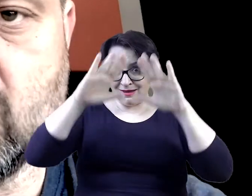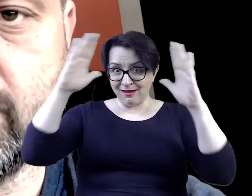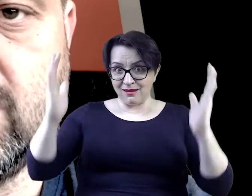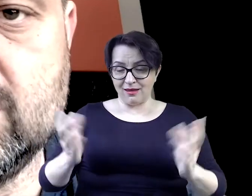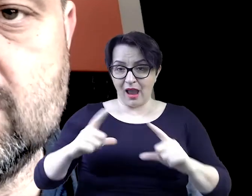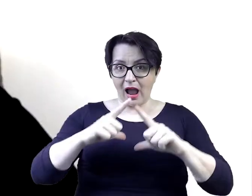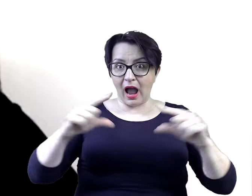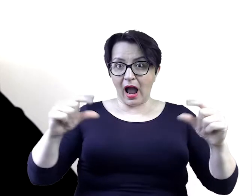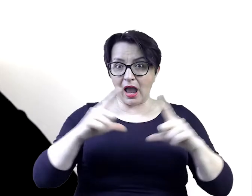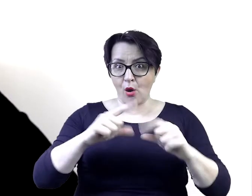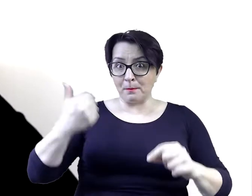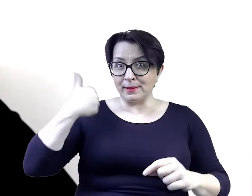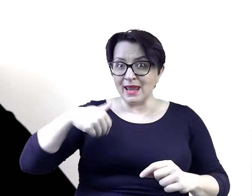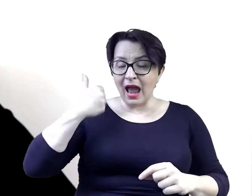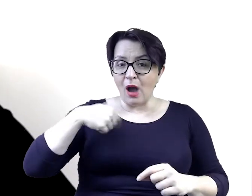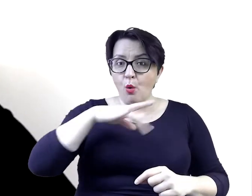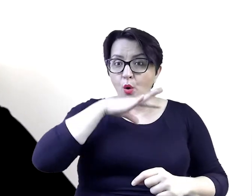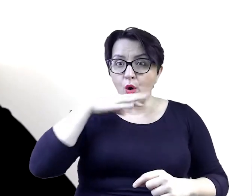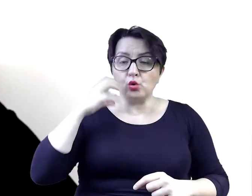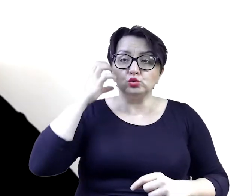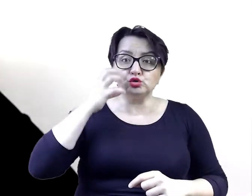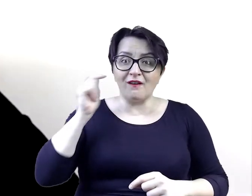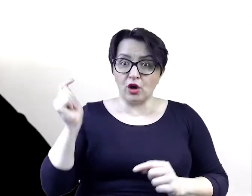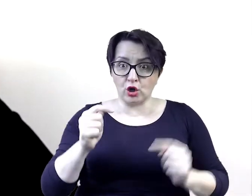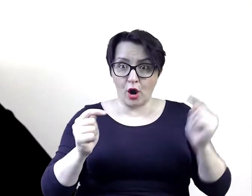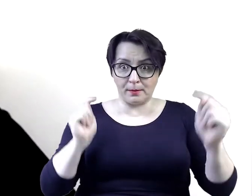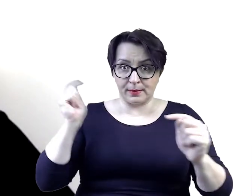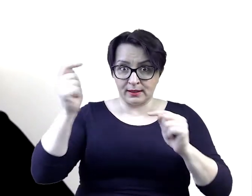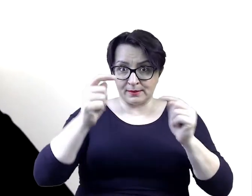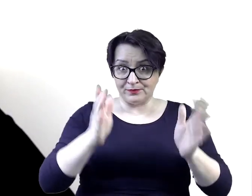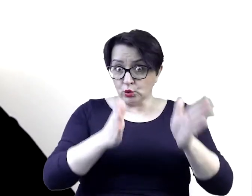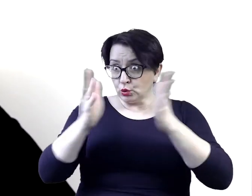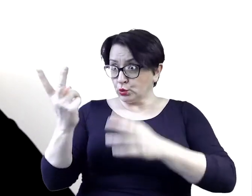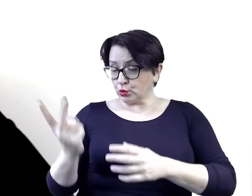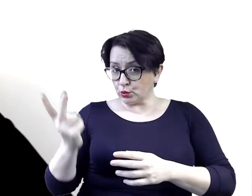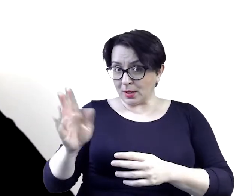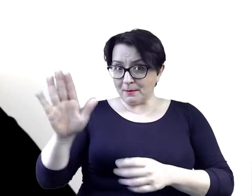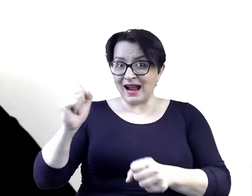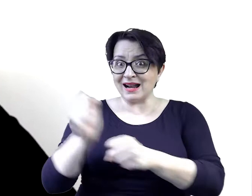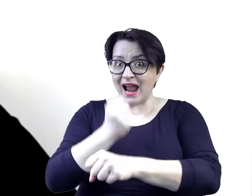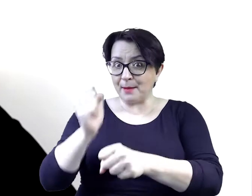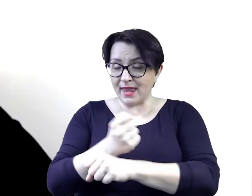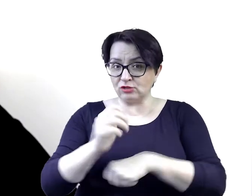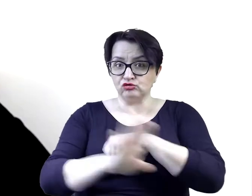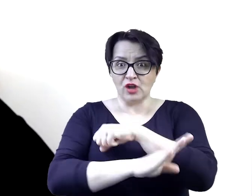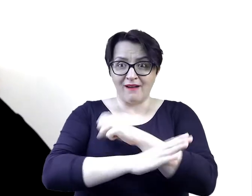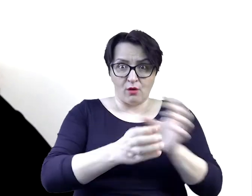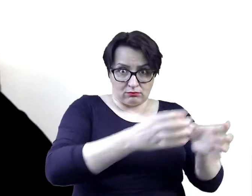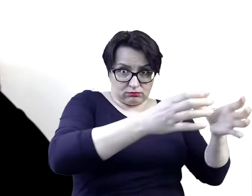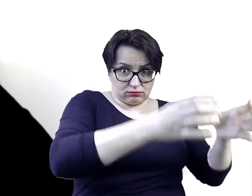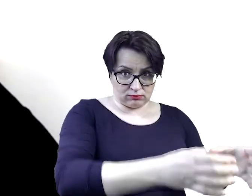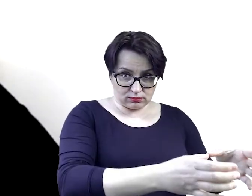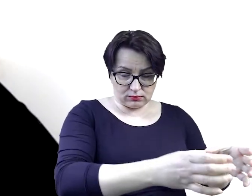wróżowe kropki Następny niósł kamień Który położył między drzewami Zanim doszłam do siebie Kosmici podeszli do mnie